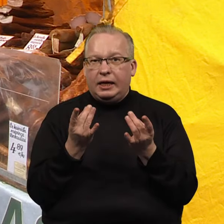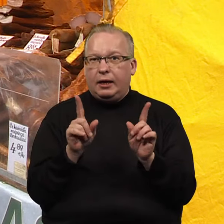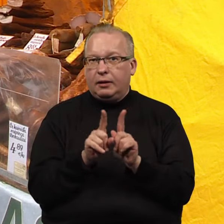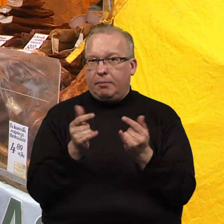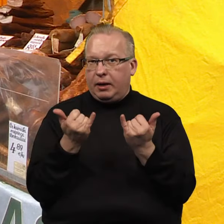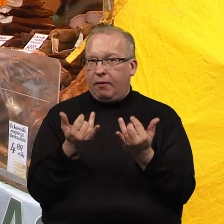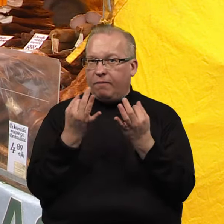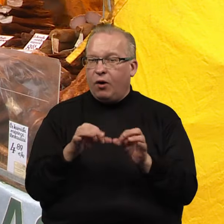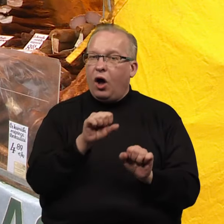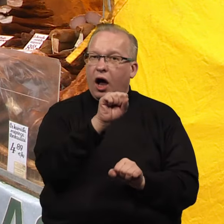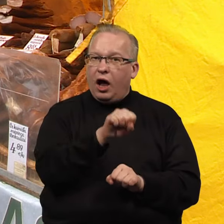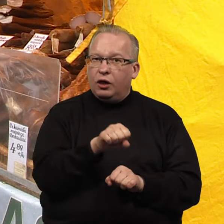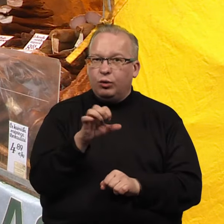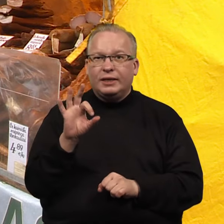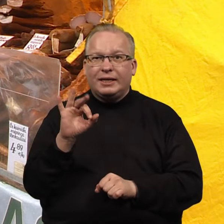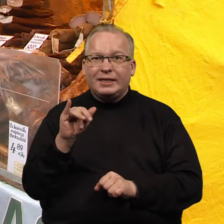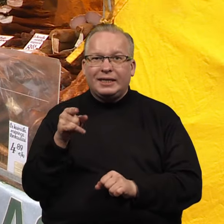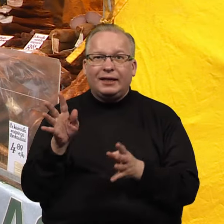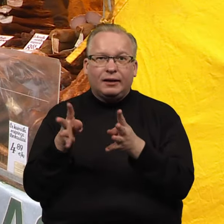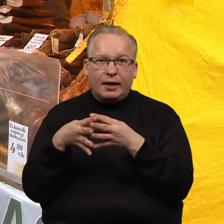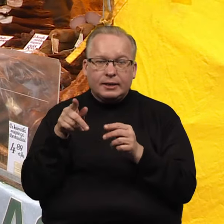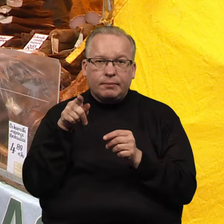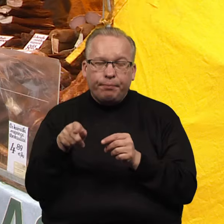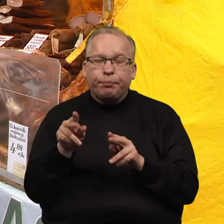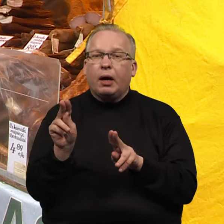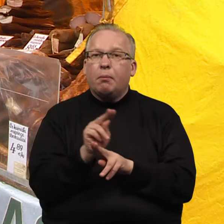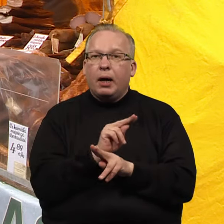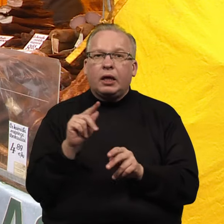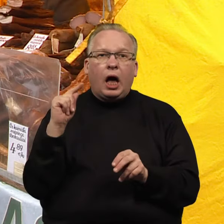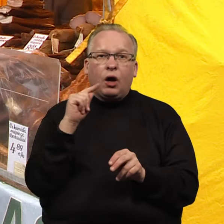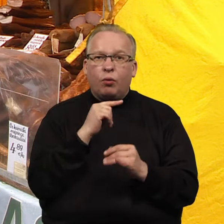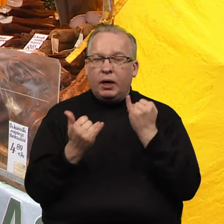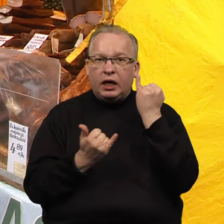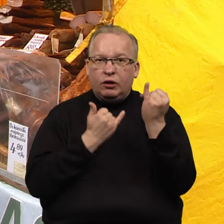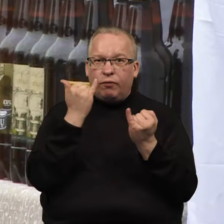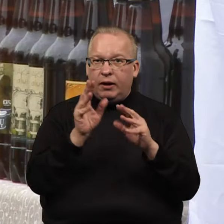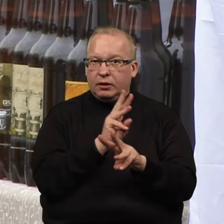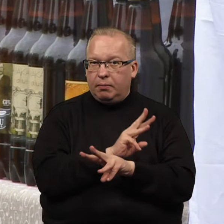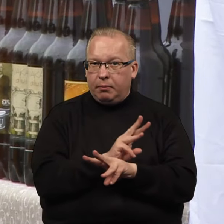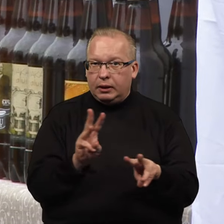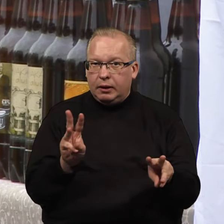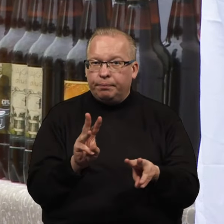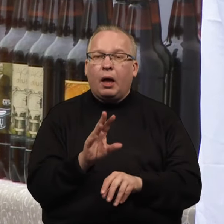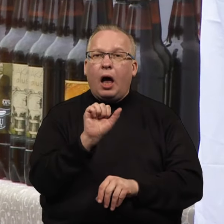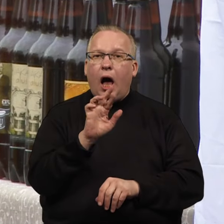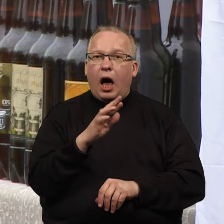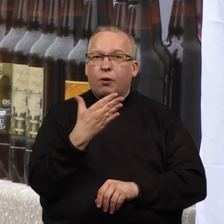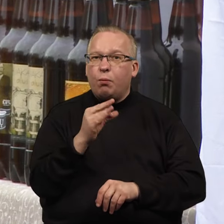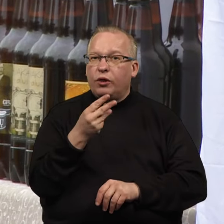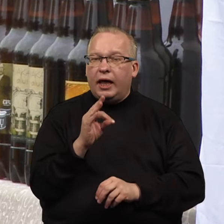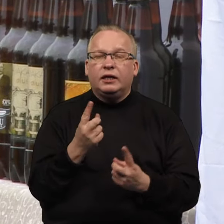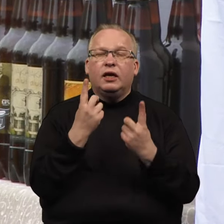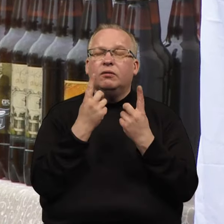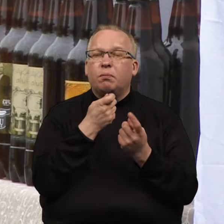metu leidžiamas tik alus ir sidras. Vyriausybės teikiamas pataisas ekonomikos ir inovacijų ministrė Aušrinė Armonaitė vadina ne